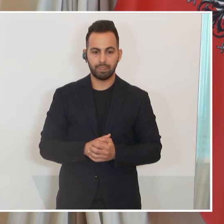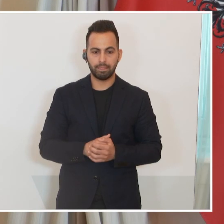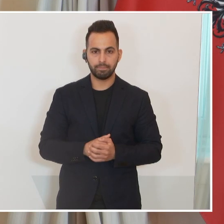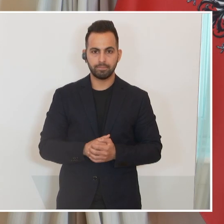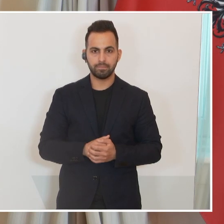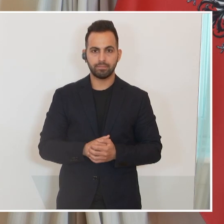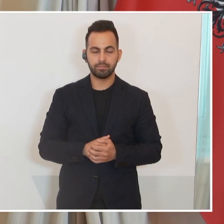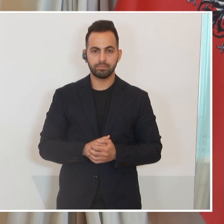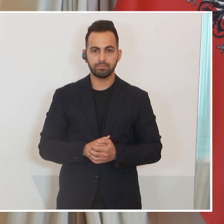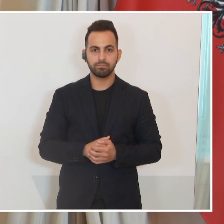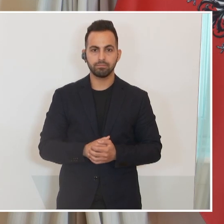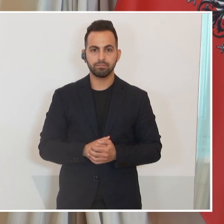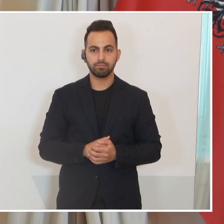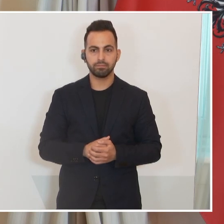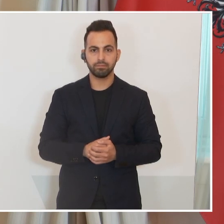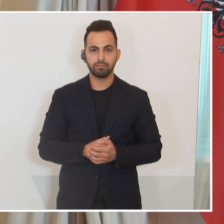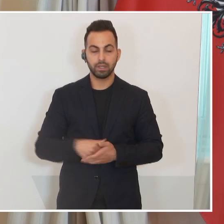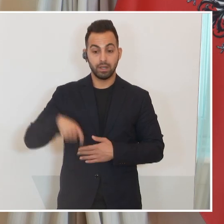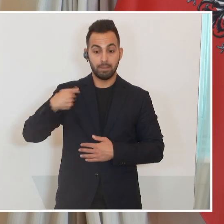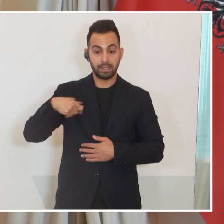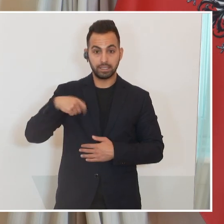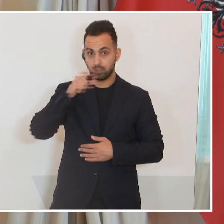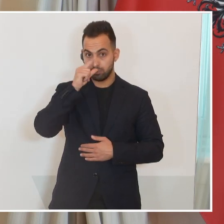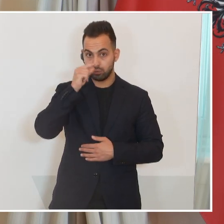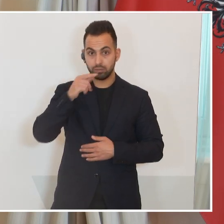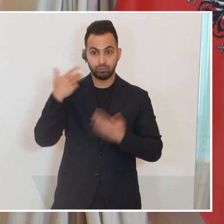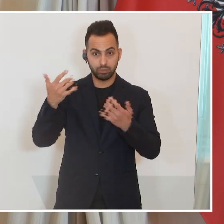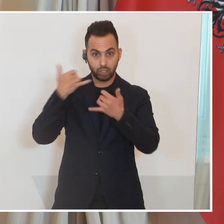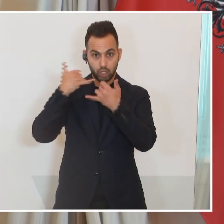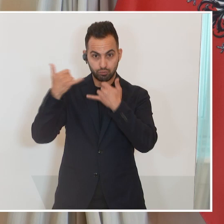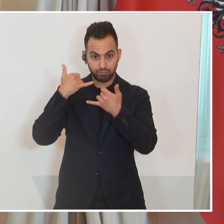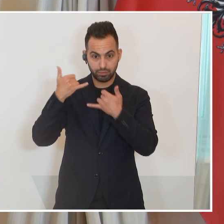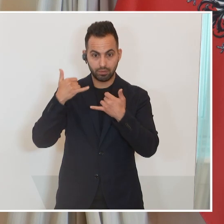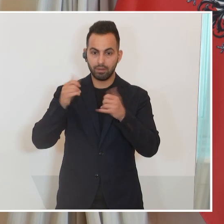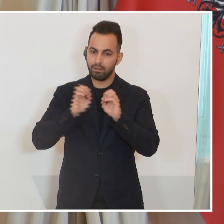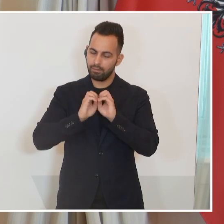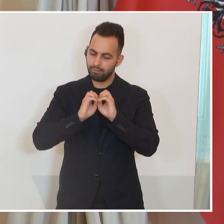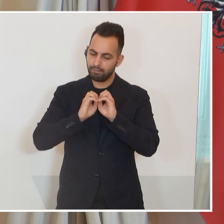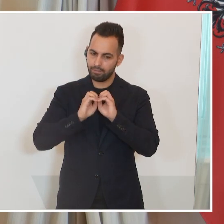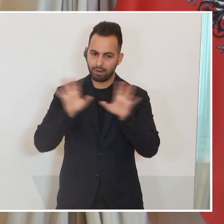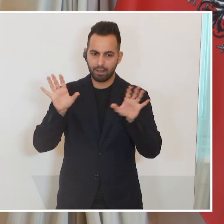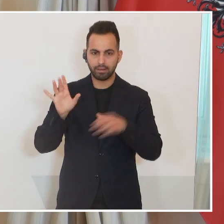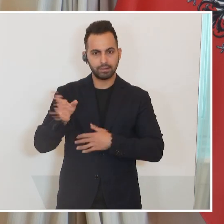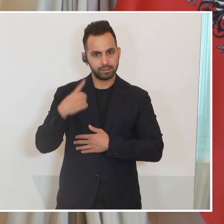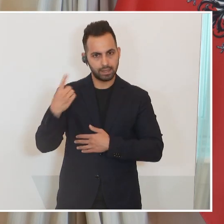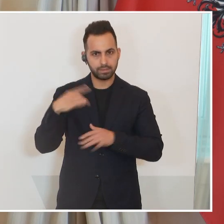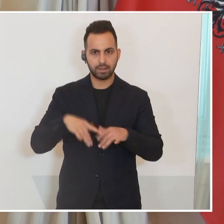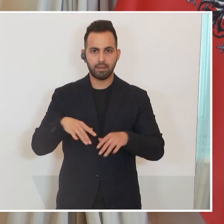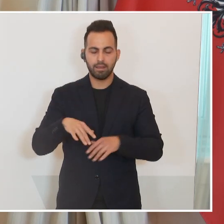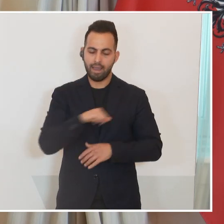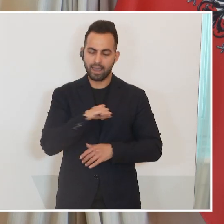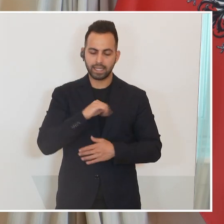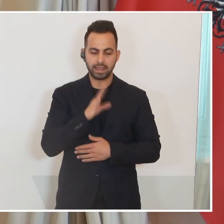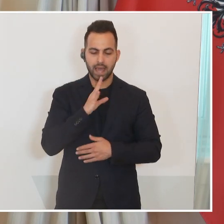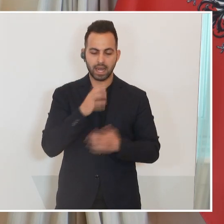Es ist so, dass, wenn man mit Präsident Putin spricht, ganz klar ist, dass er sein total eigenes Narrativ geprägt